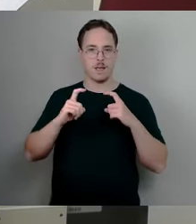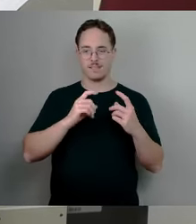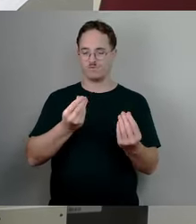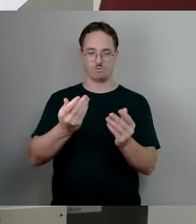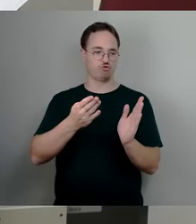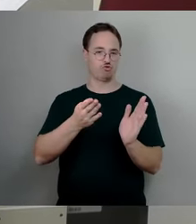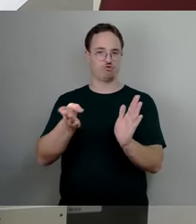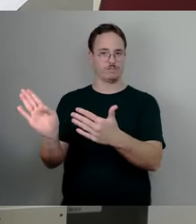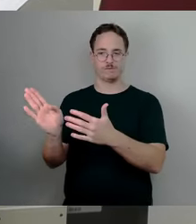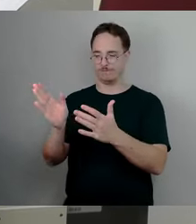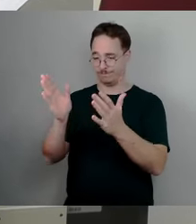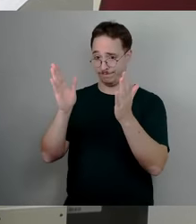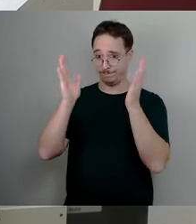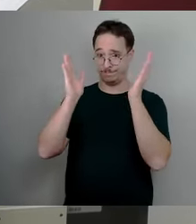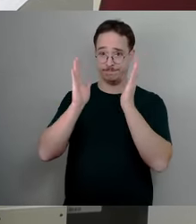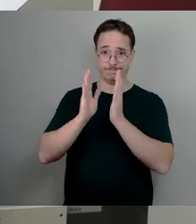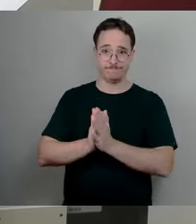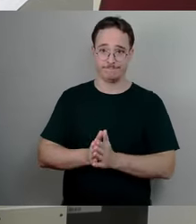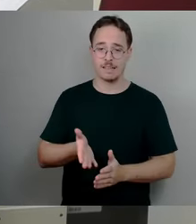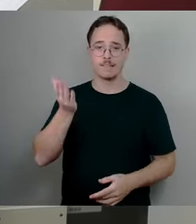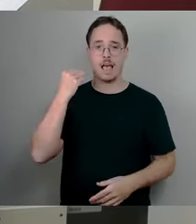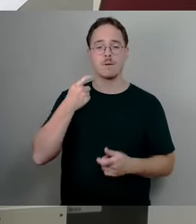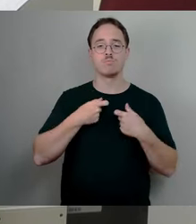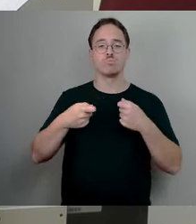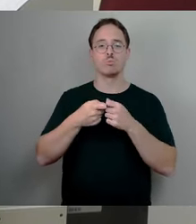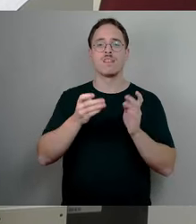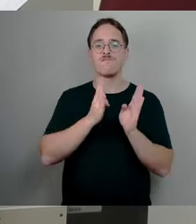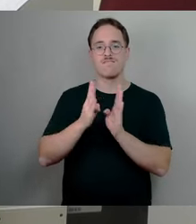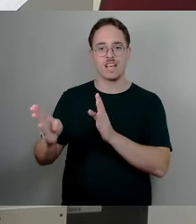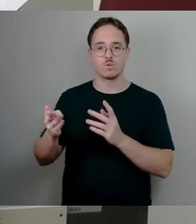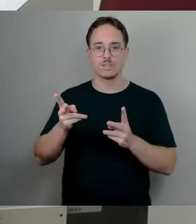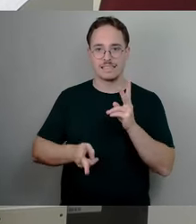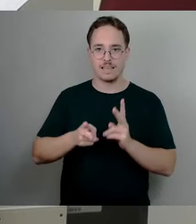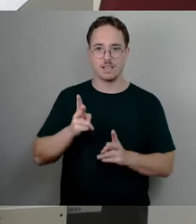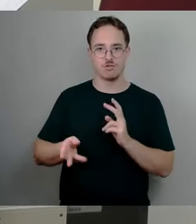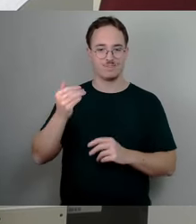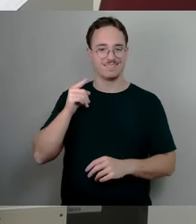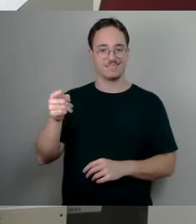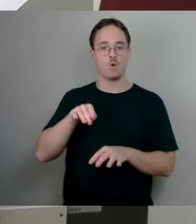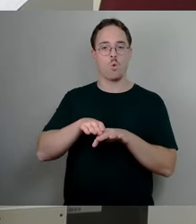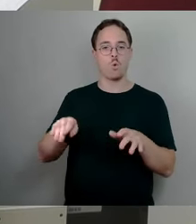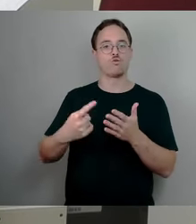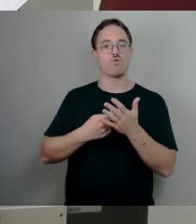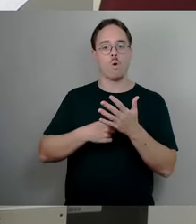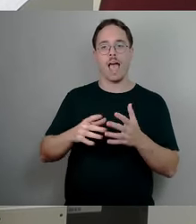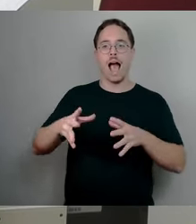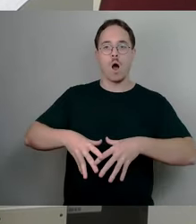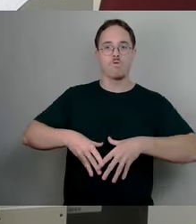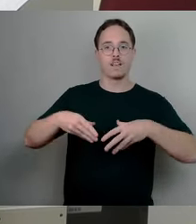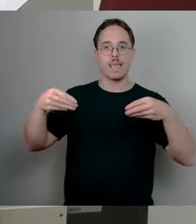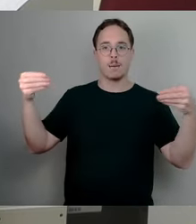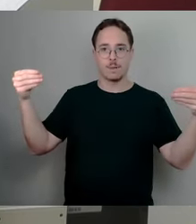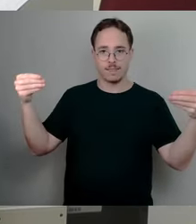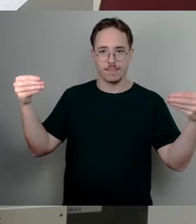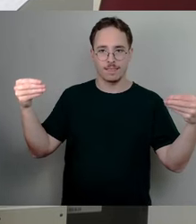Bundesverfassungsgericht hat ja die Grundsteuerbesteuerung deswegen aufgehoben, weil es der Meinung war, dass wir über